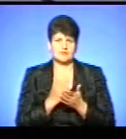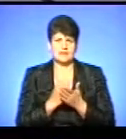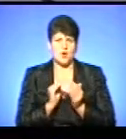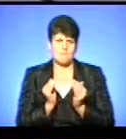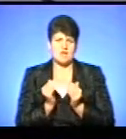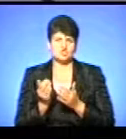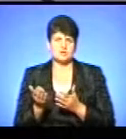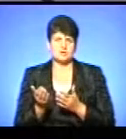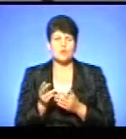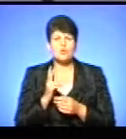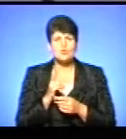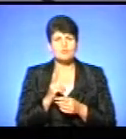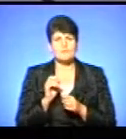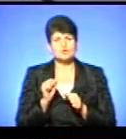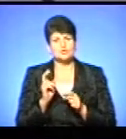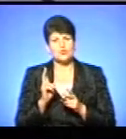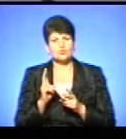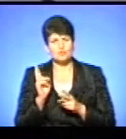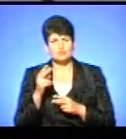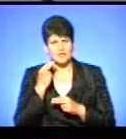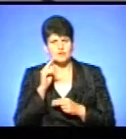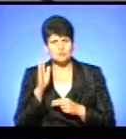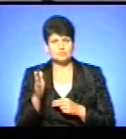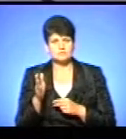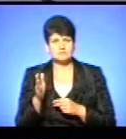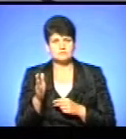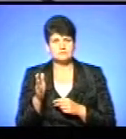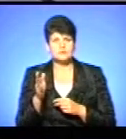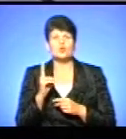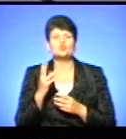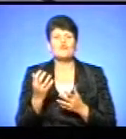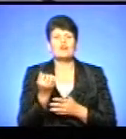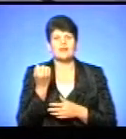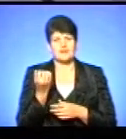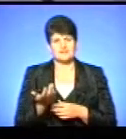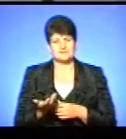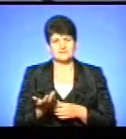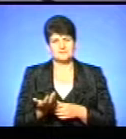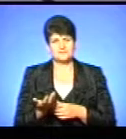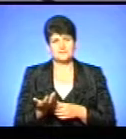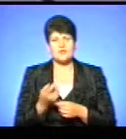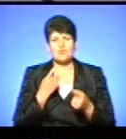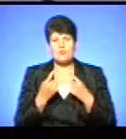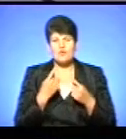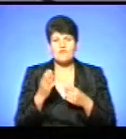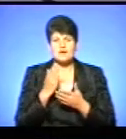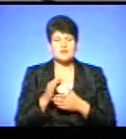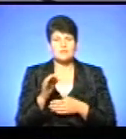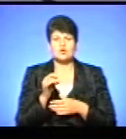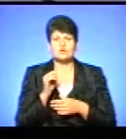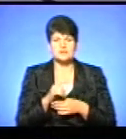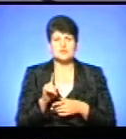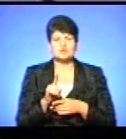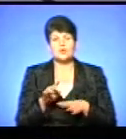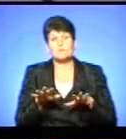обмеження. Кому все? А може хоч комусь краще? Хто виграє? Мова йде про те, що і